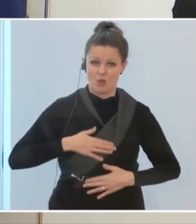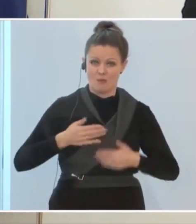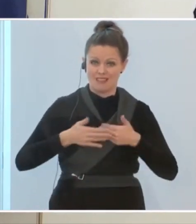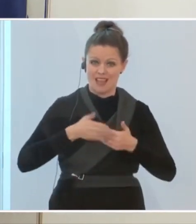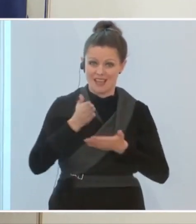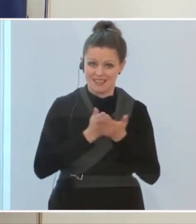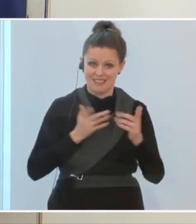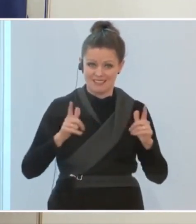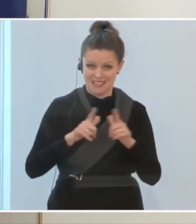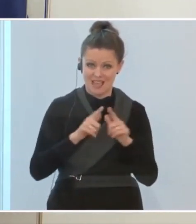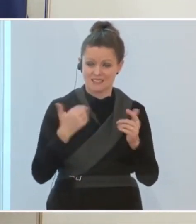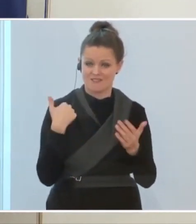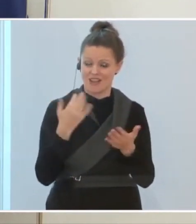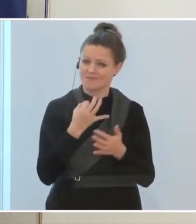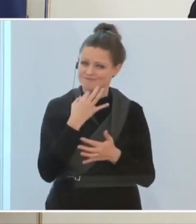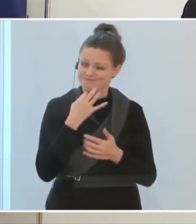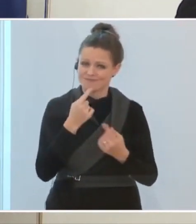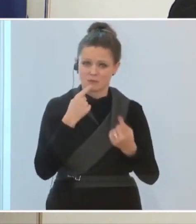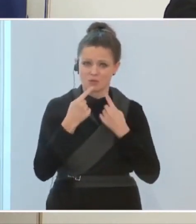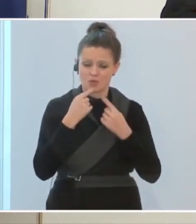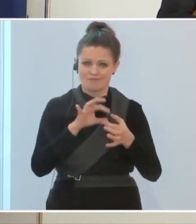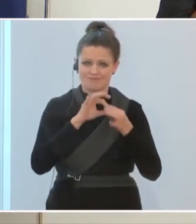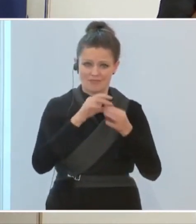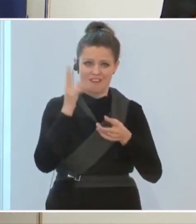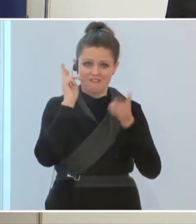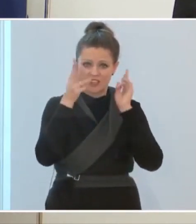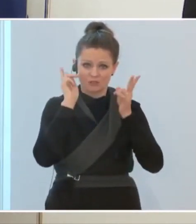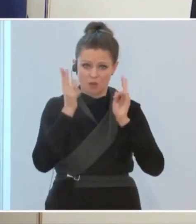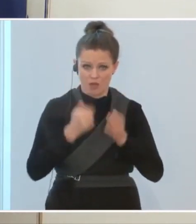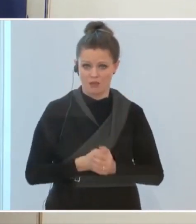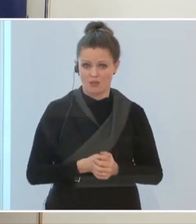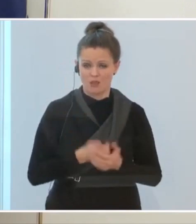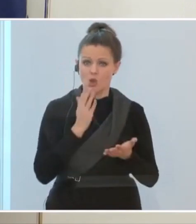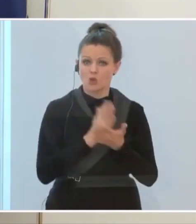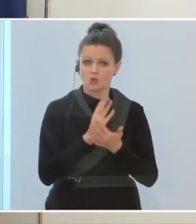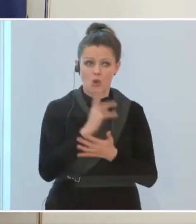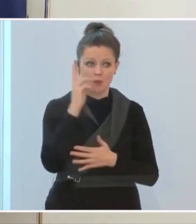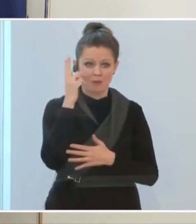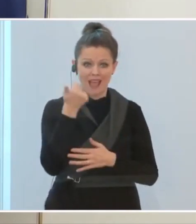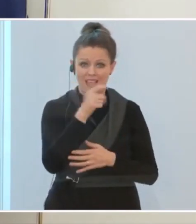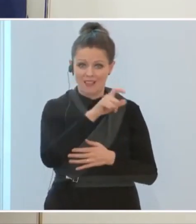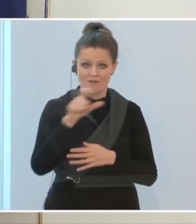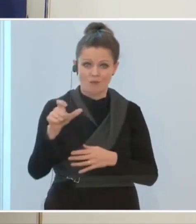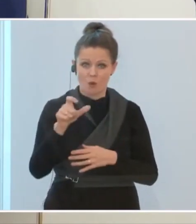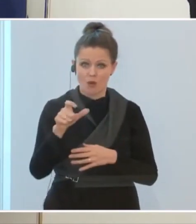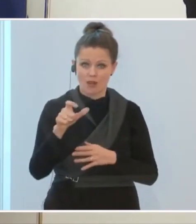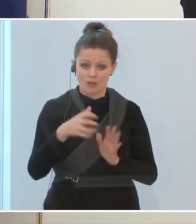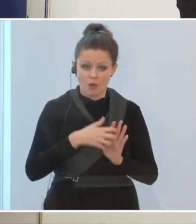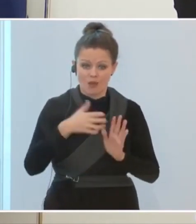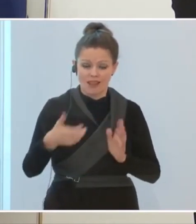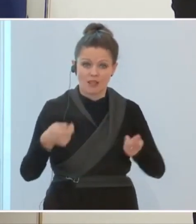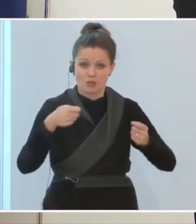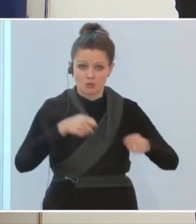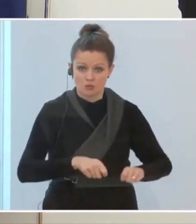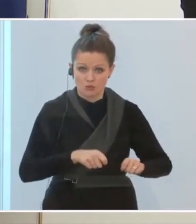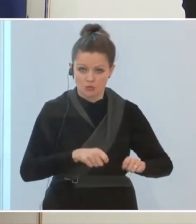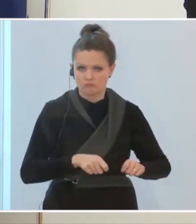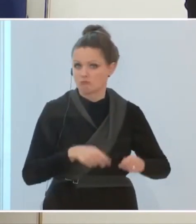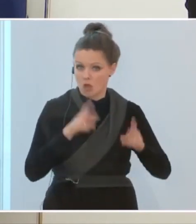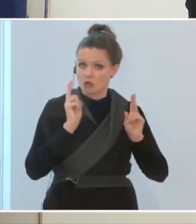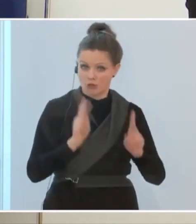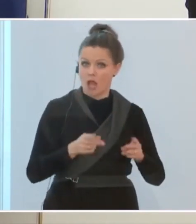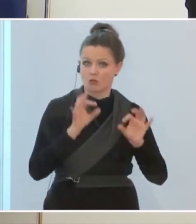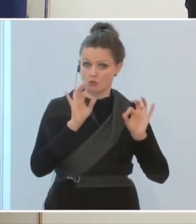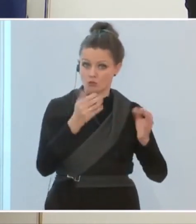sehr genau besprochen für die Friseure. Natürlich war es eine Überlegung, eine Woche länger noch zu schließen. Kann man gut